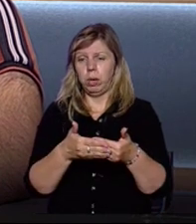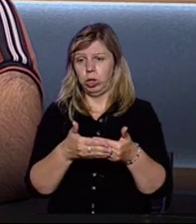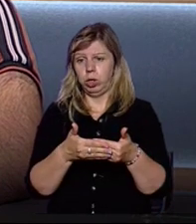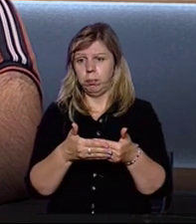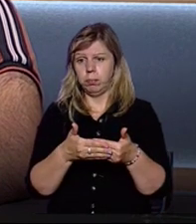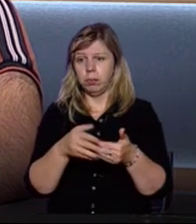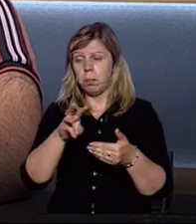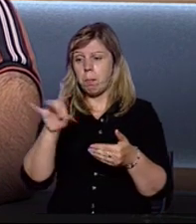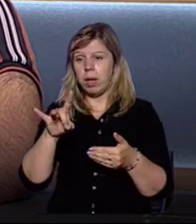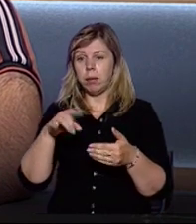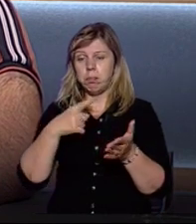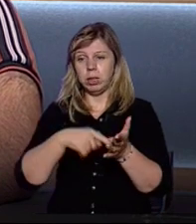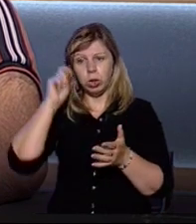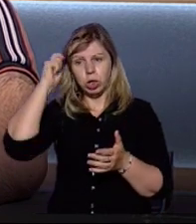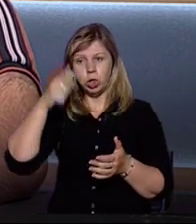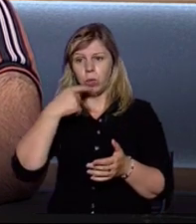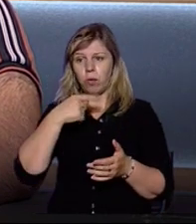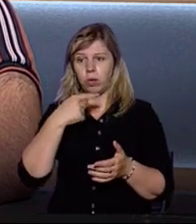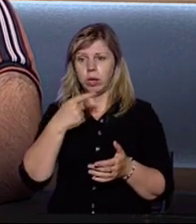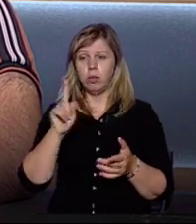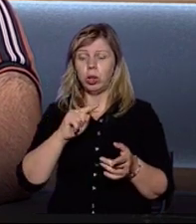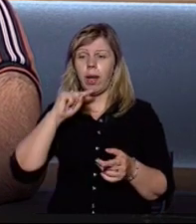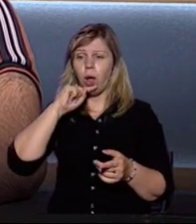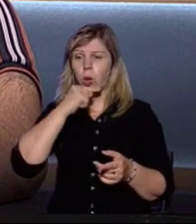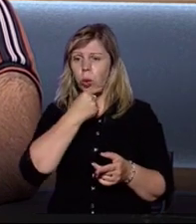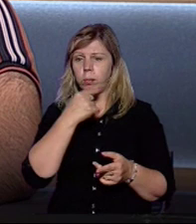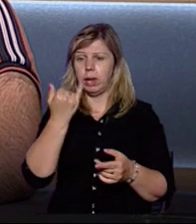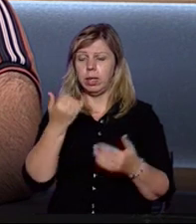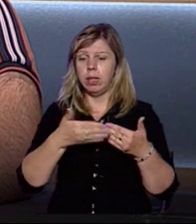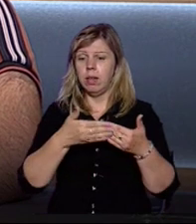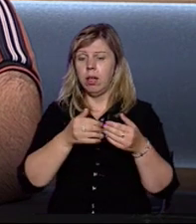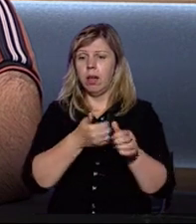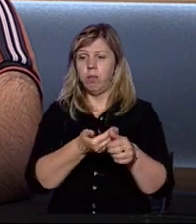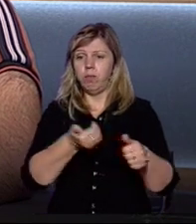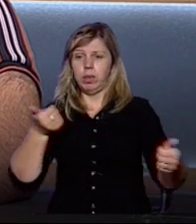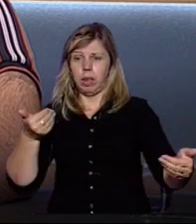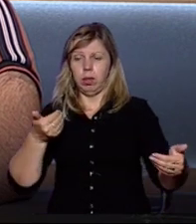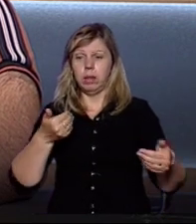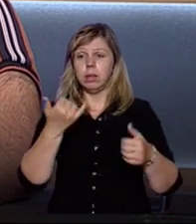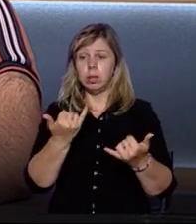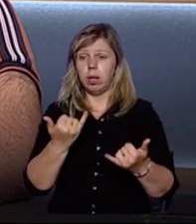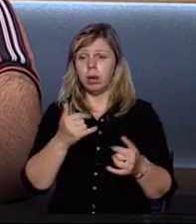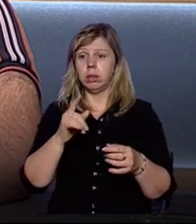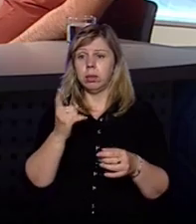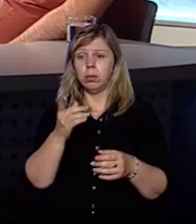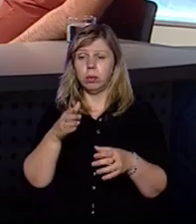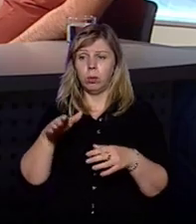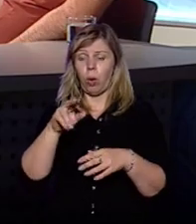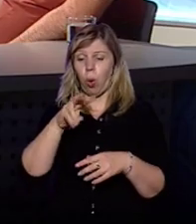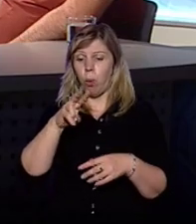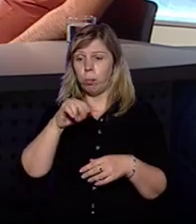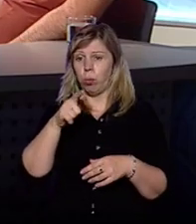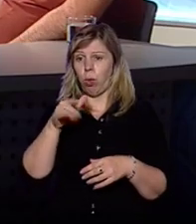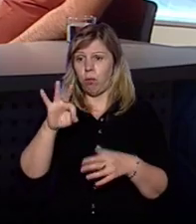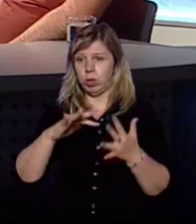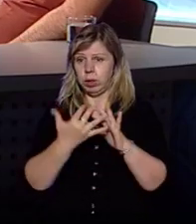Мер міста Тячого говорив, доцільність економічна і віддаленість. Звичайно, зараз за послуги села Лопухово,